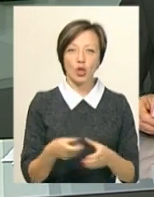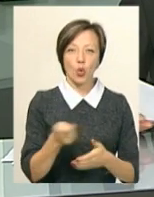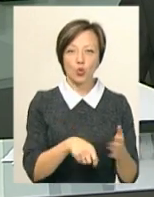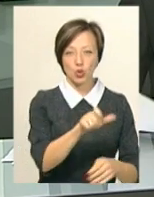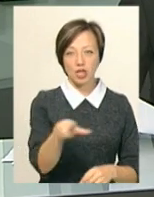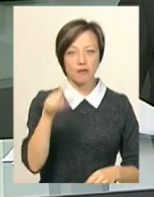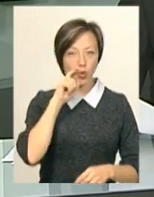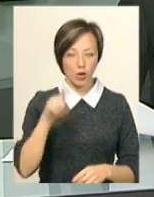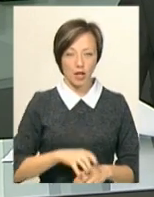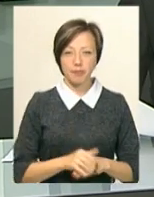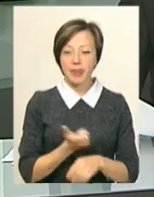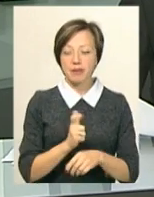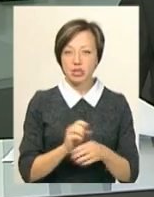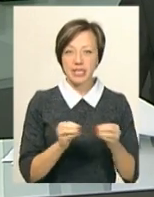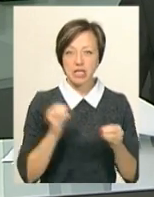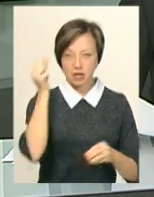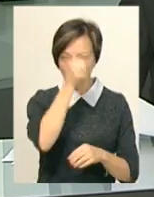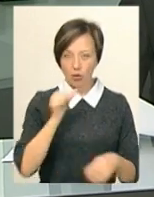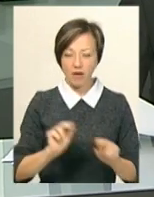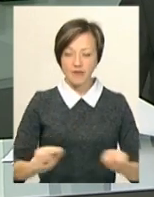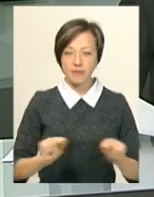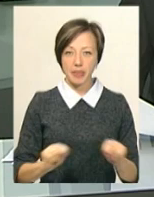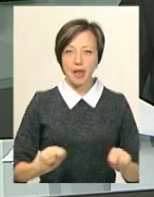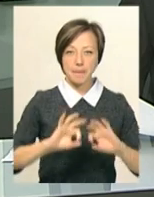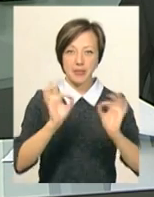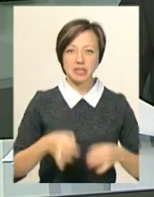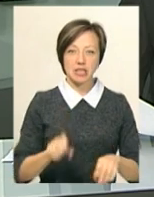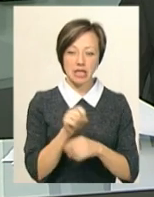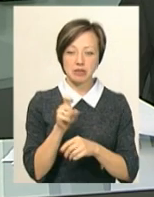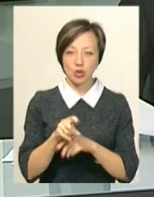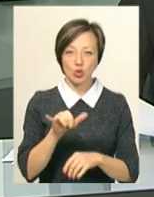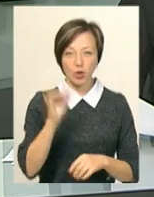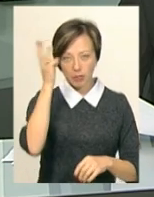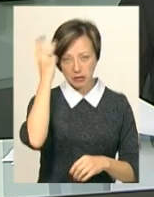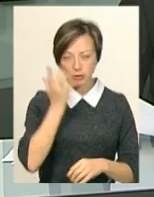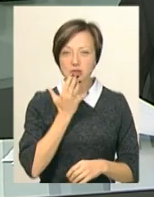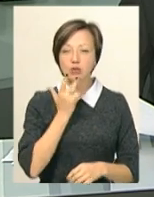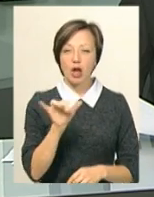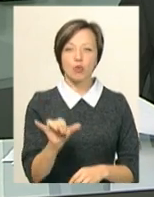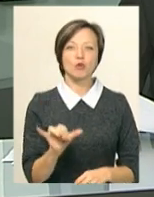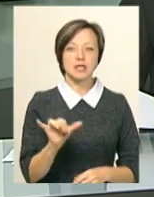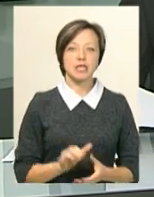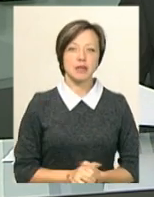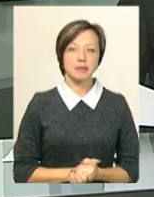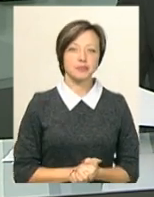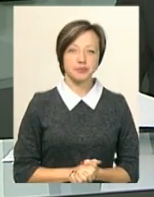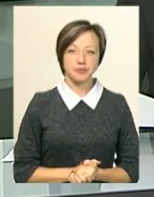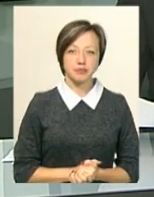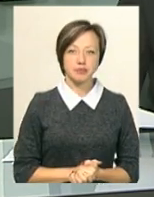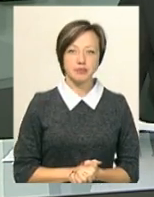художників України. Більше 10 років викладав мистецькі дисципліни у Хмельницькому національному університеті.